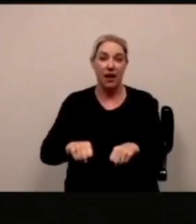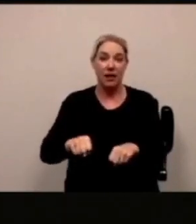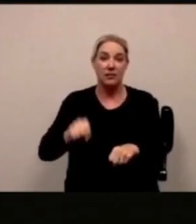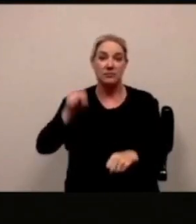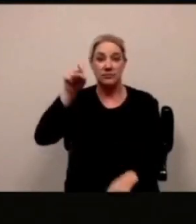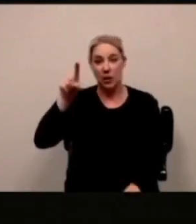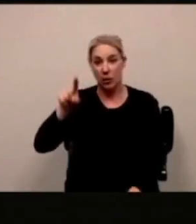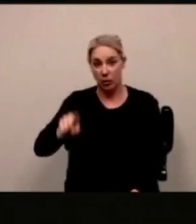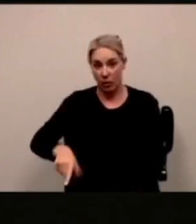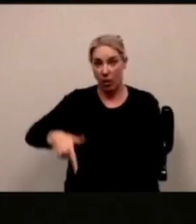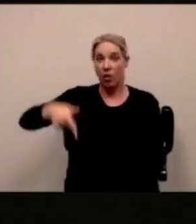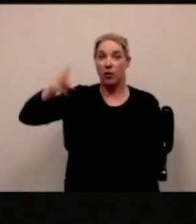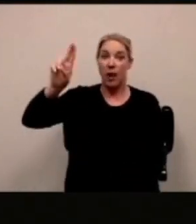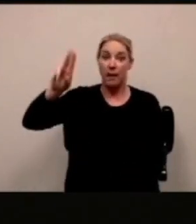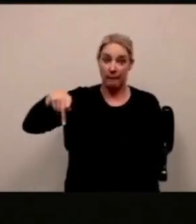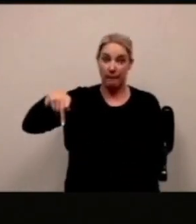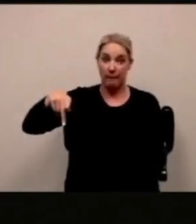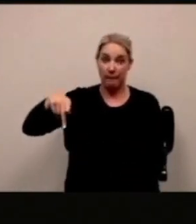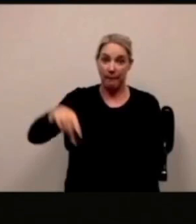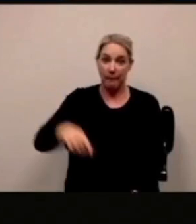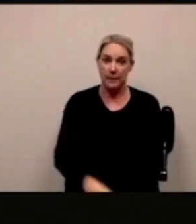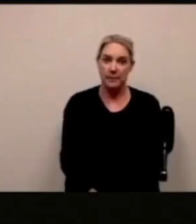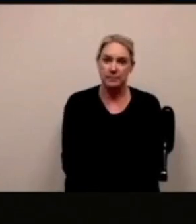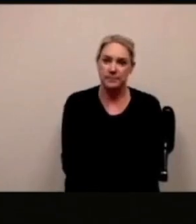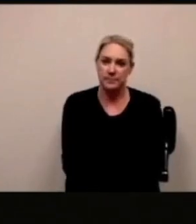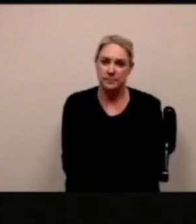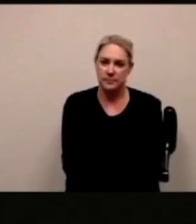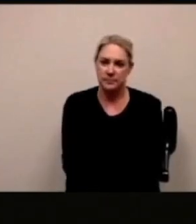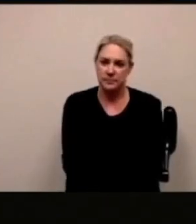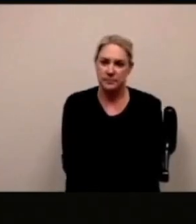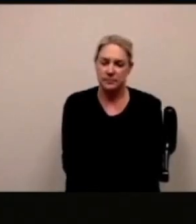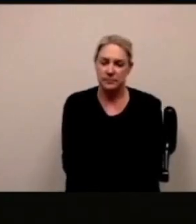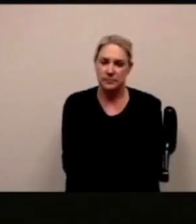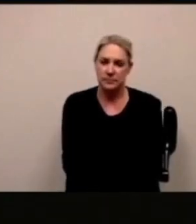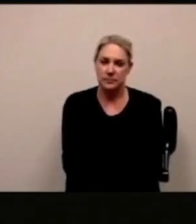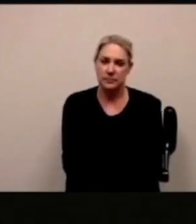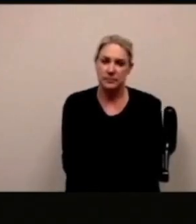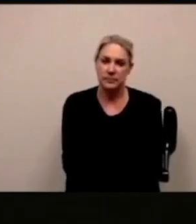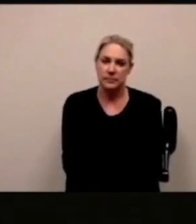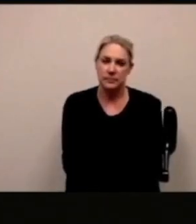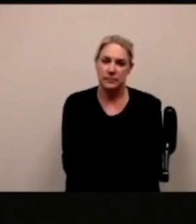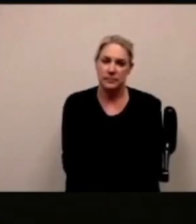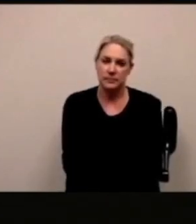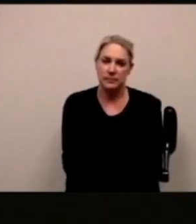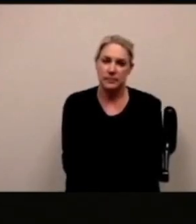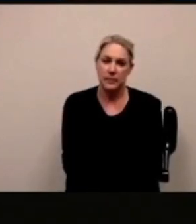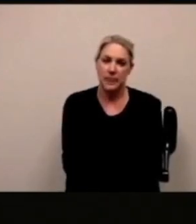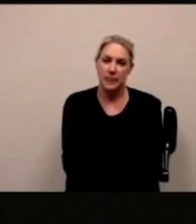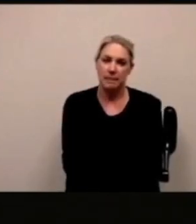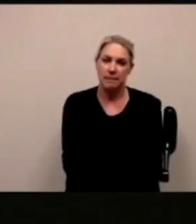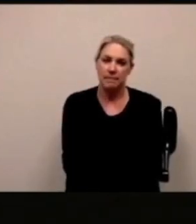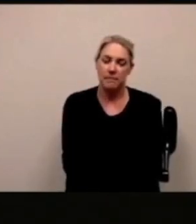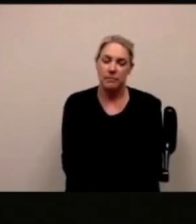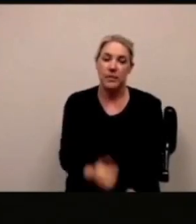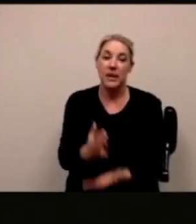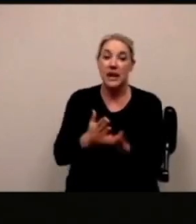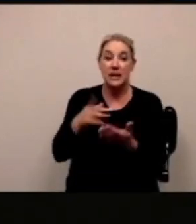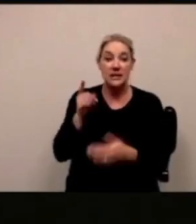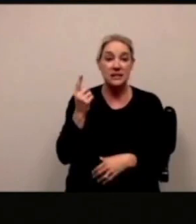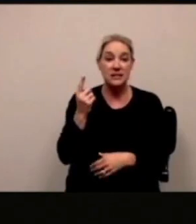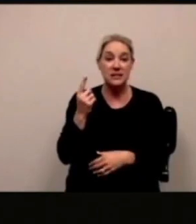cambiare la forza di gravità sì certo si può cambiare perché le cose cadano verso l'alto e non verso il basso